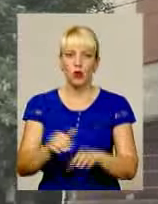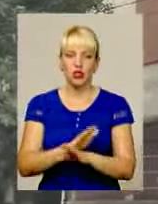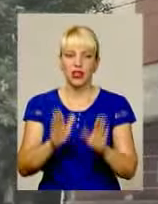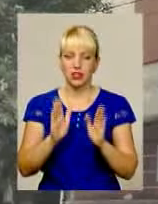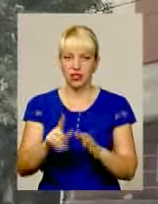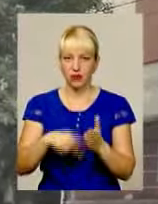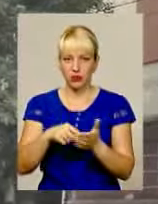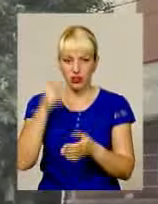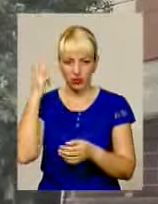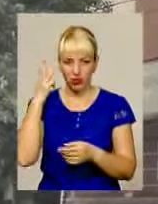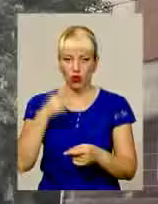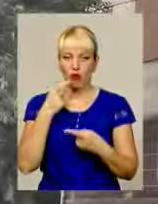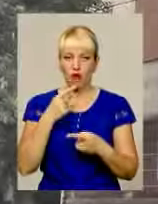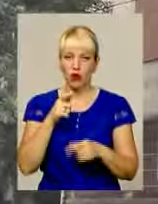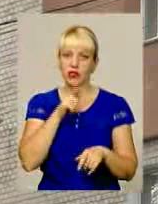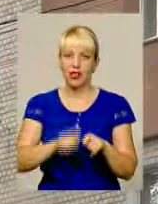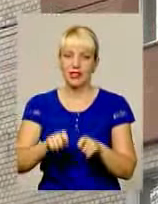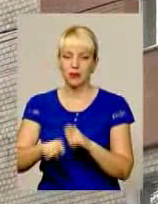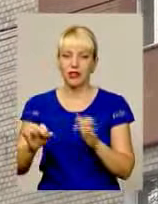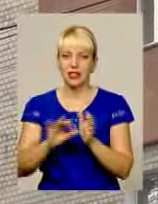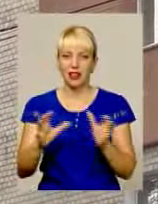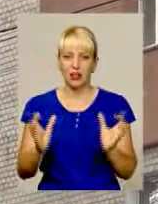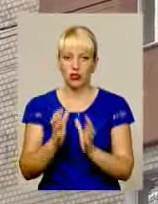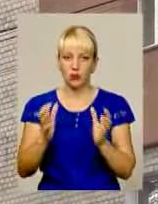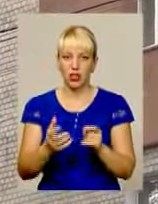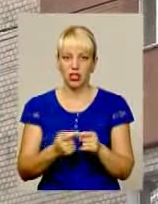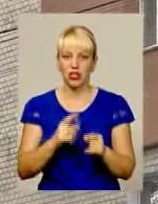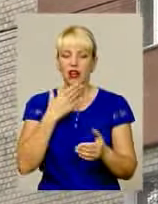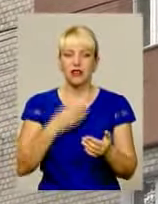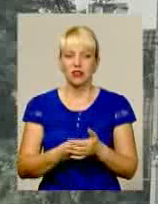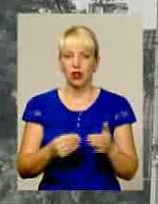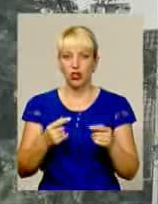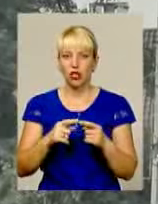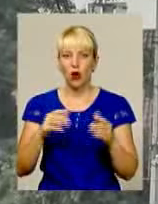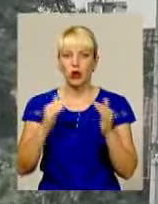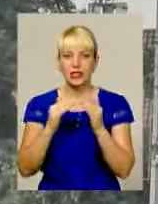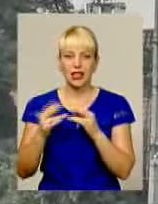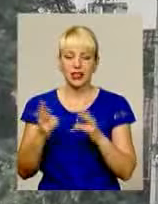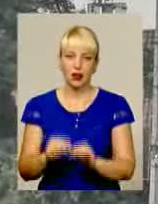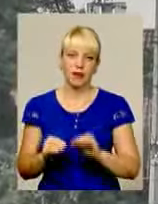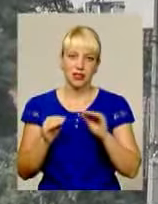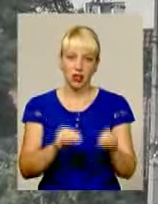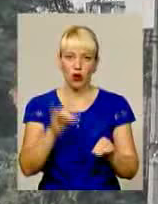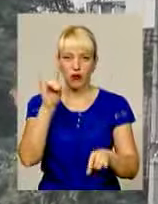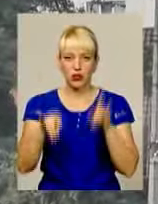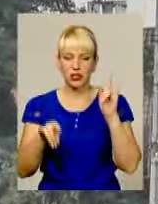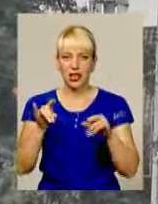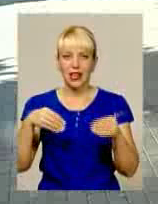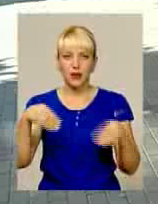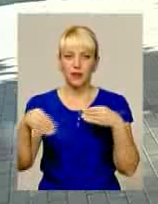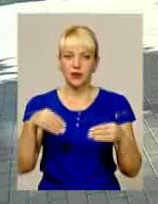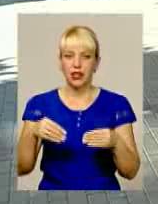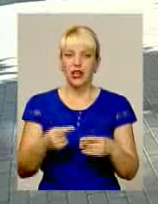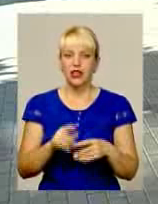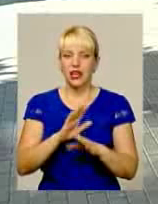лише у Хмельницькому, запевняють експерти з енергозбереження. Зокрема, у своїх оселях слід встановлювати склопакети замість дерев'яних